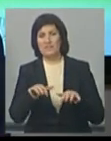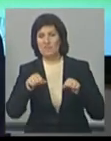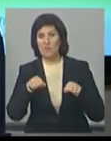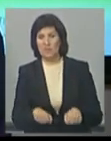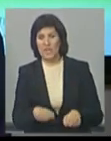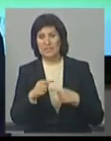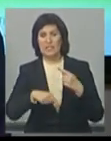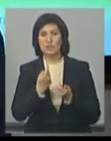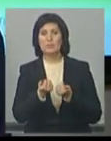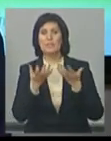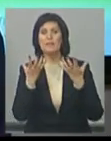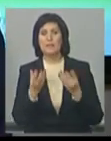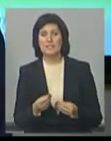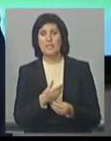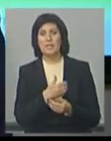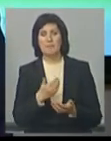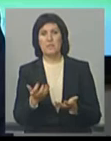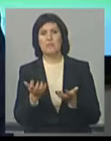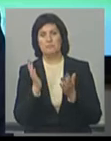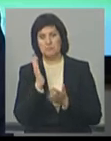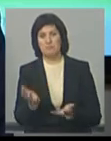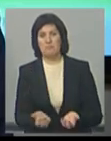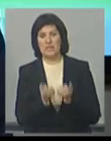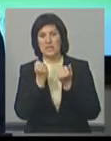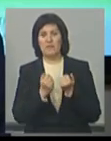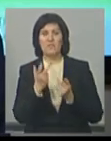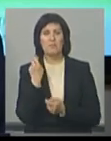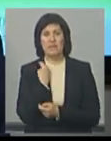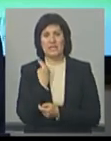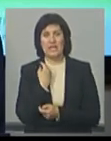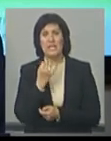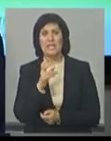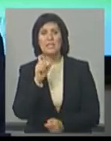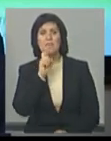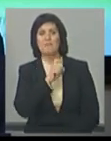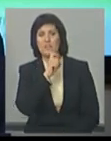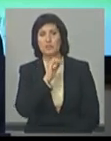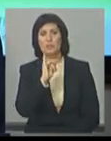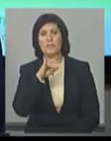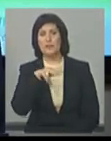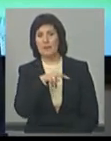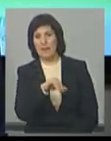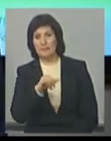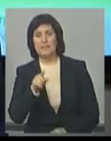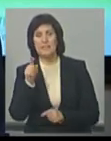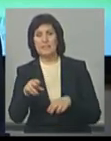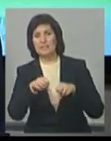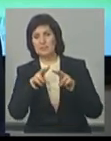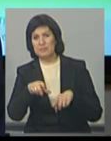влади. У наступні кілька днів ми дістанемо підтримку від Великої Британії та Північної Ірландії. Їхні спеціалісти з